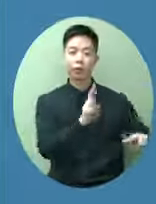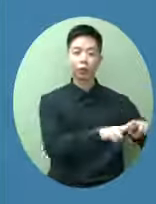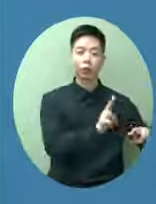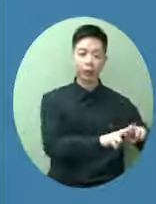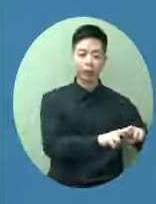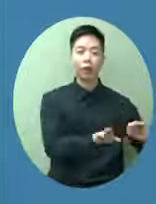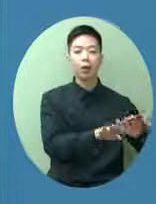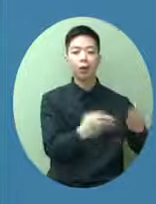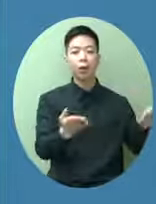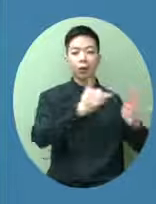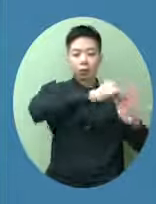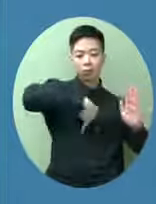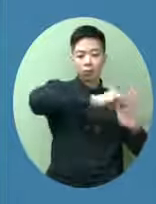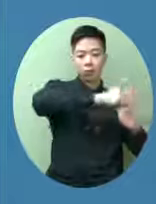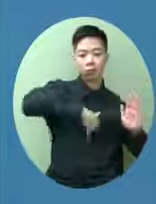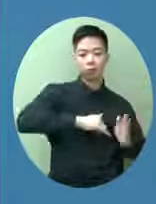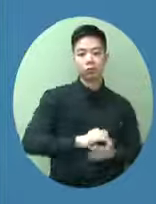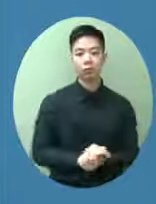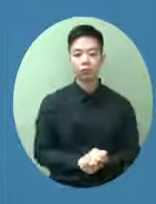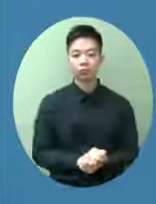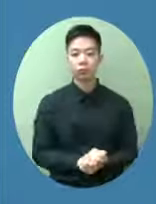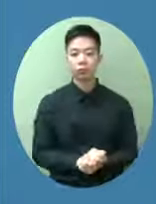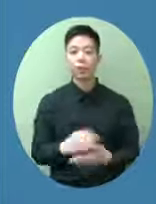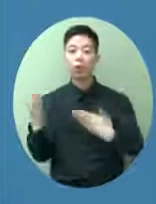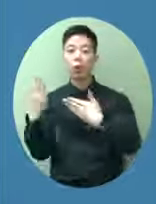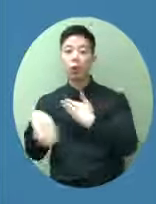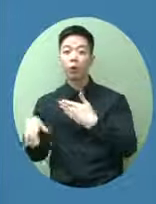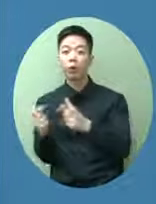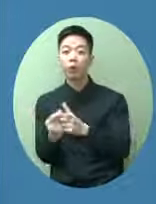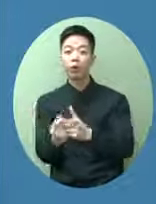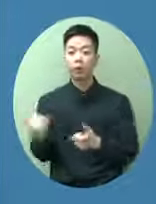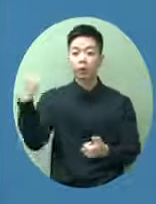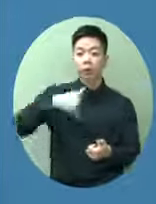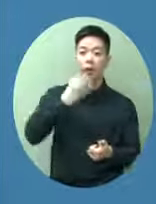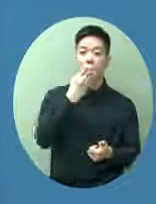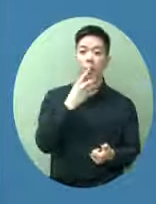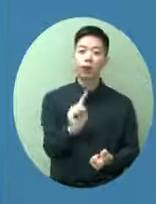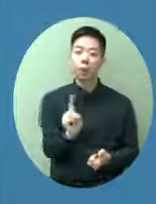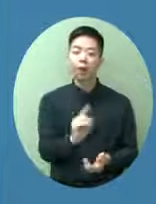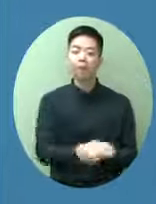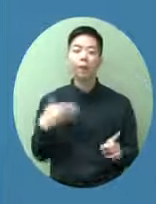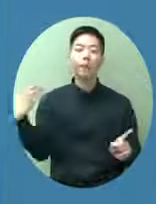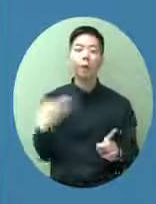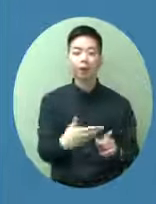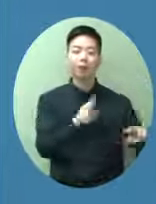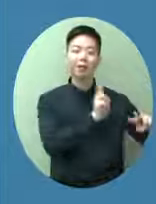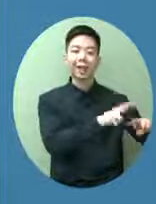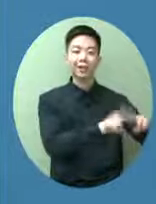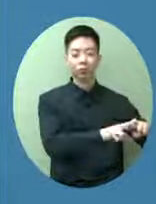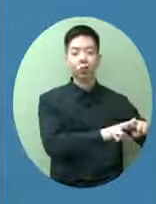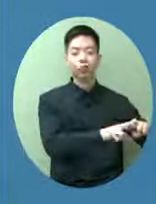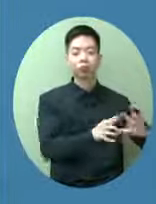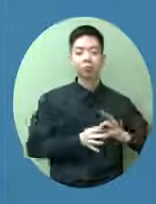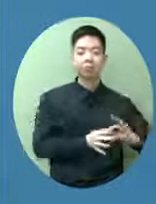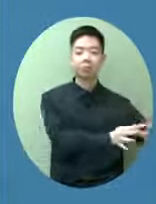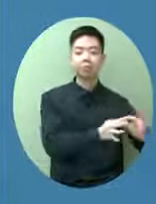海外的企業用香港往往是因為它是一個很好的平台進入去內地他們